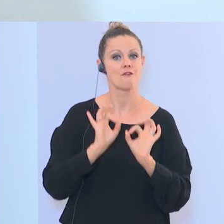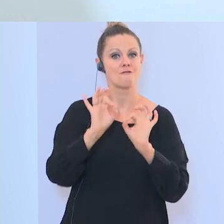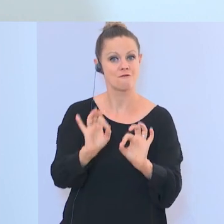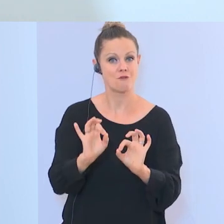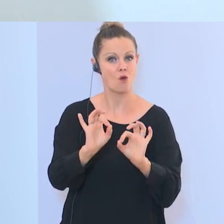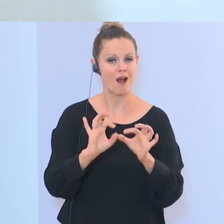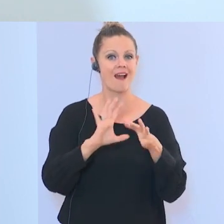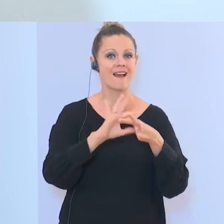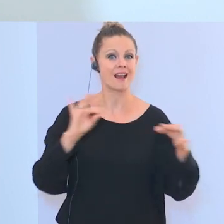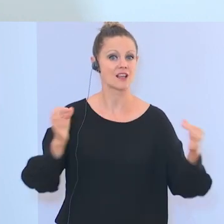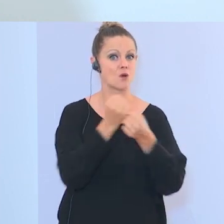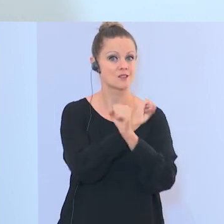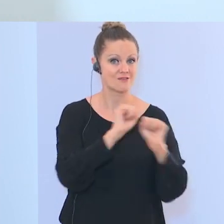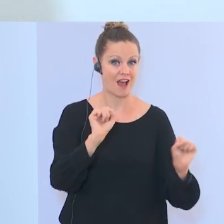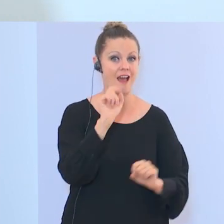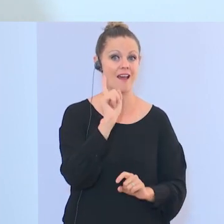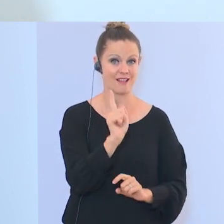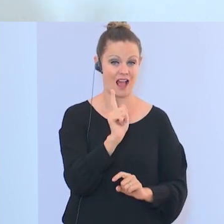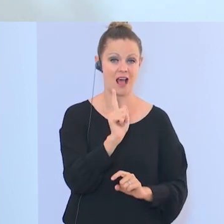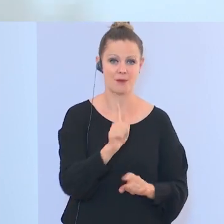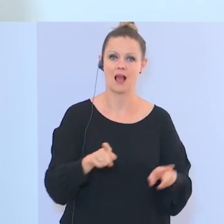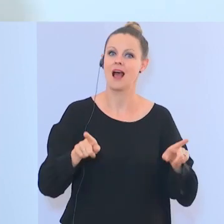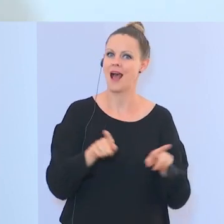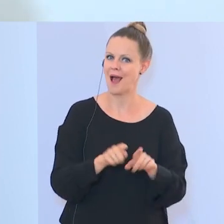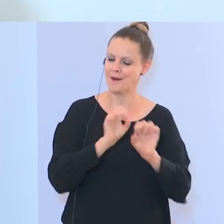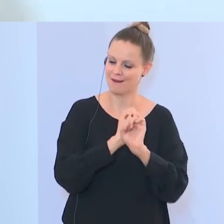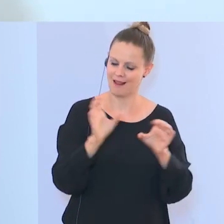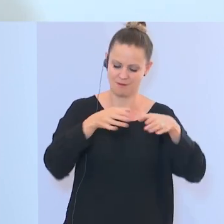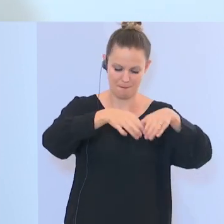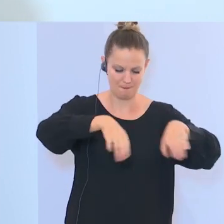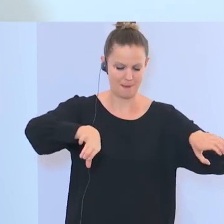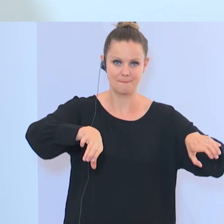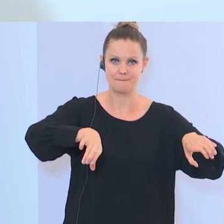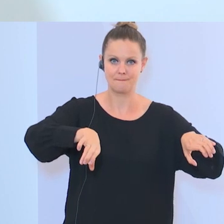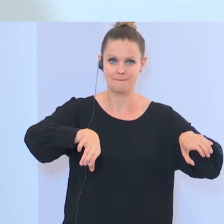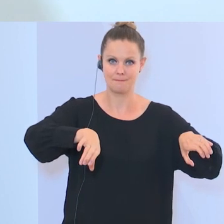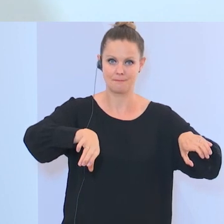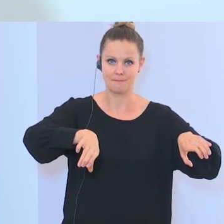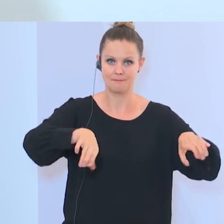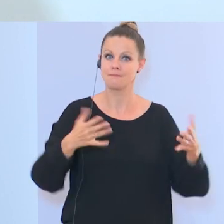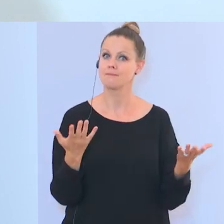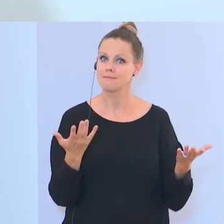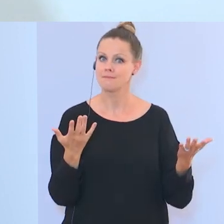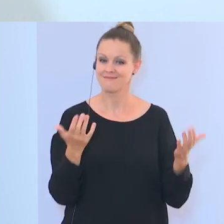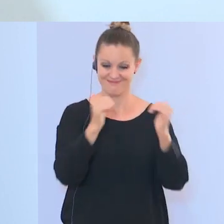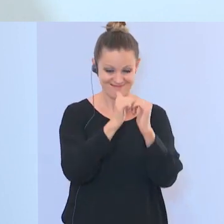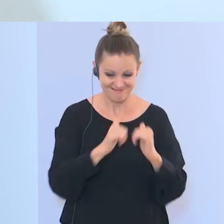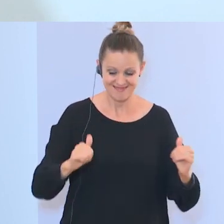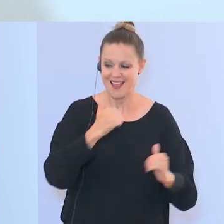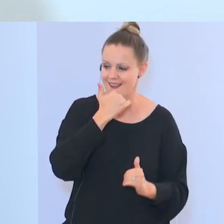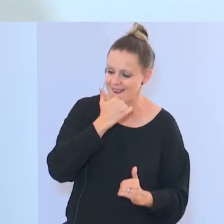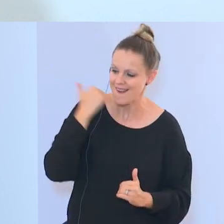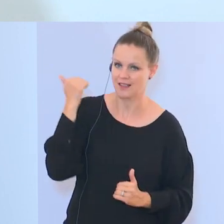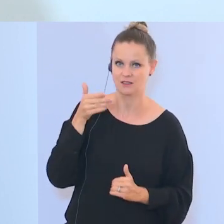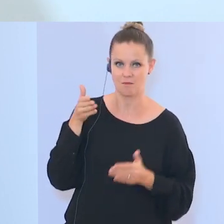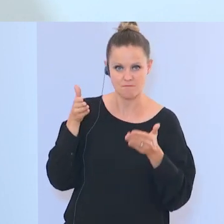Religionsfreiheit unterwegs, aber natürlich auch um klar die Trennung vom Extremismus, die